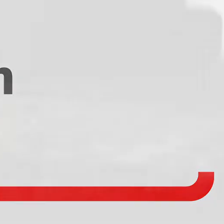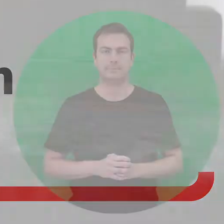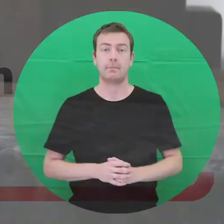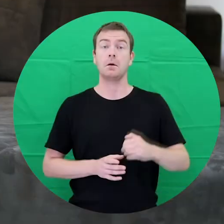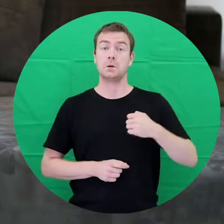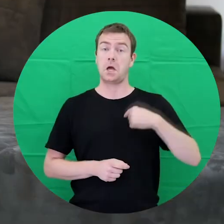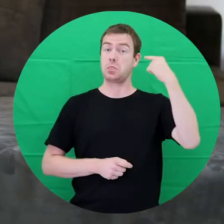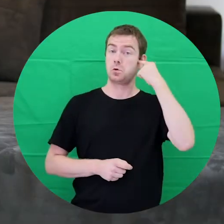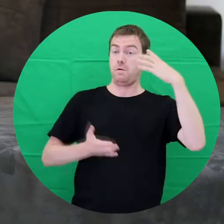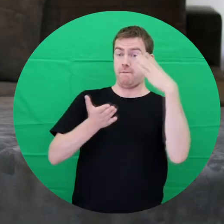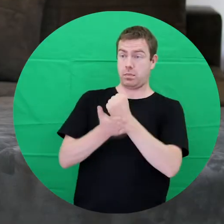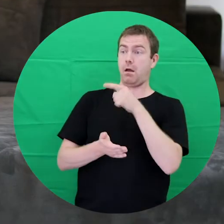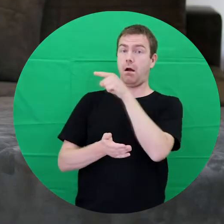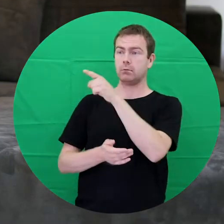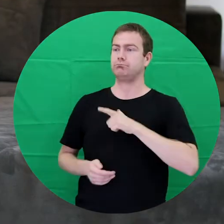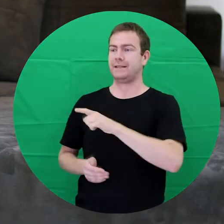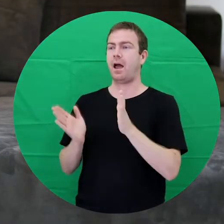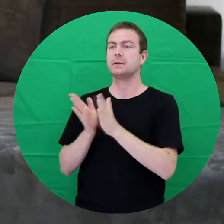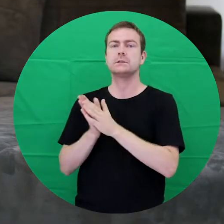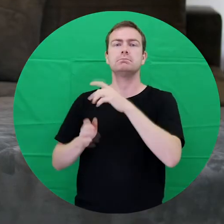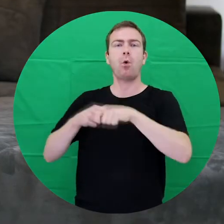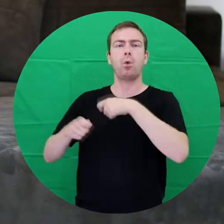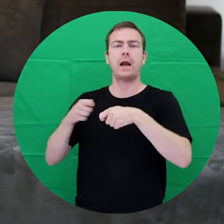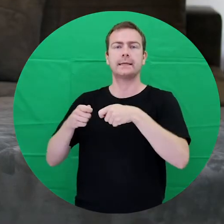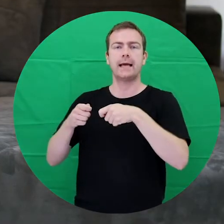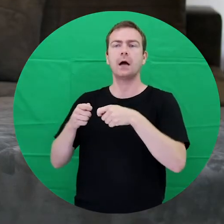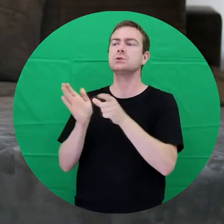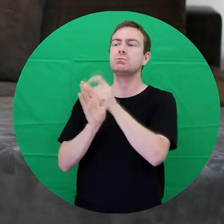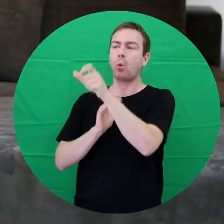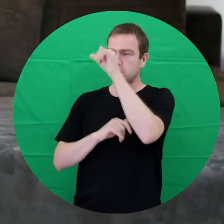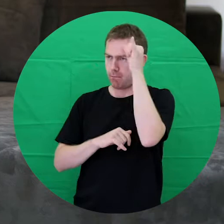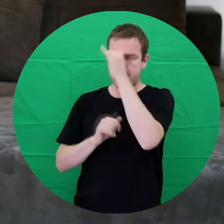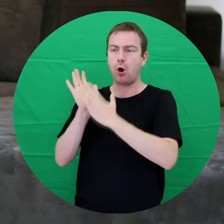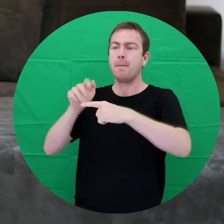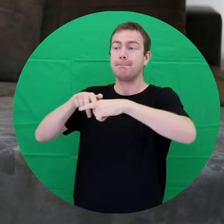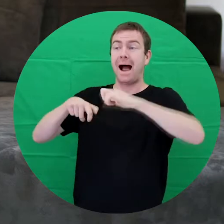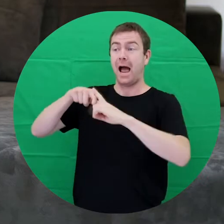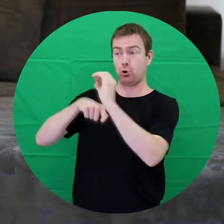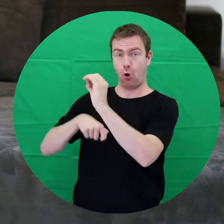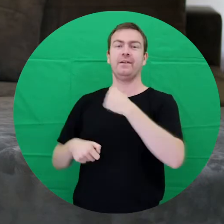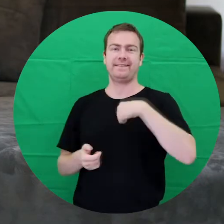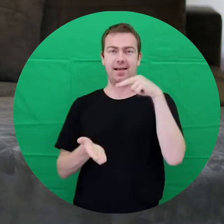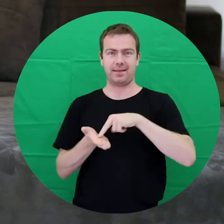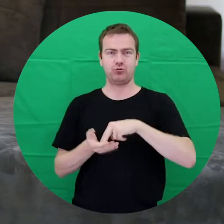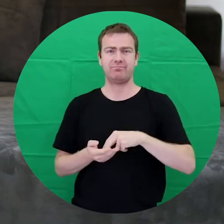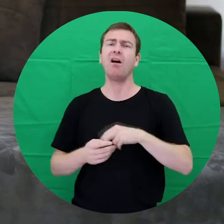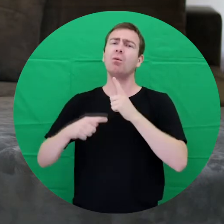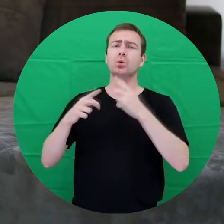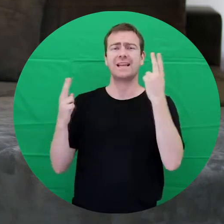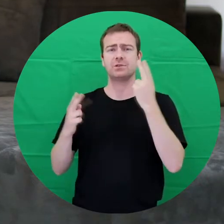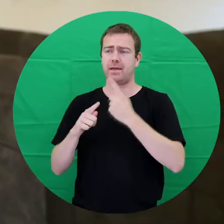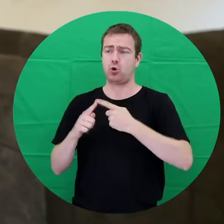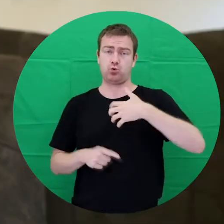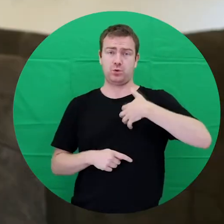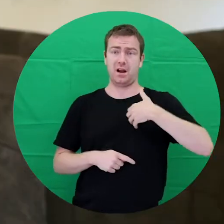Keď som sa dozvedel, že budem pracovať s Majkom, tak reagoval som veľmi pozitívne, tešil som sa, ale samozrejme mal som aj také